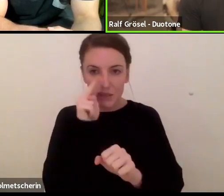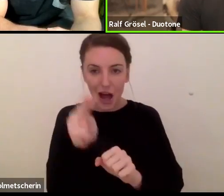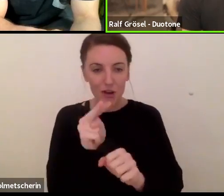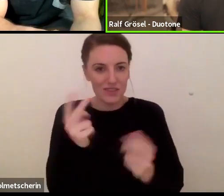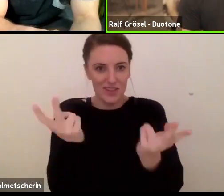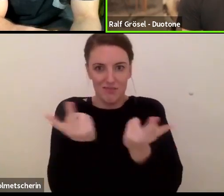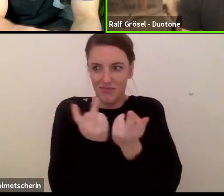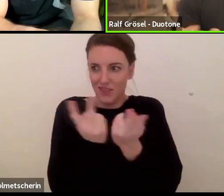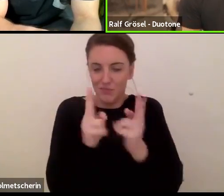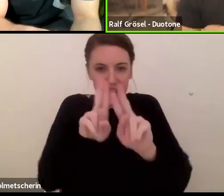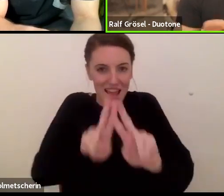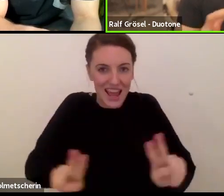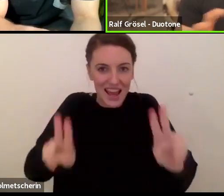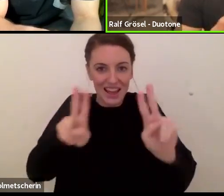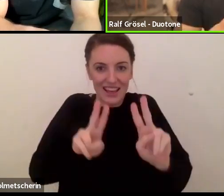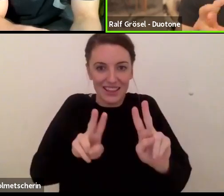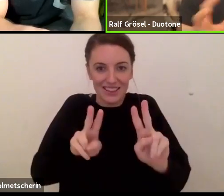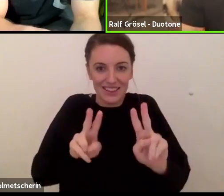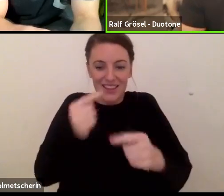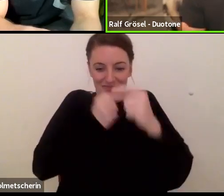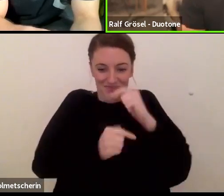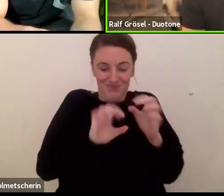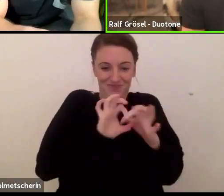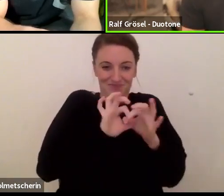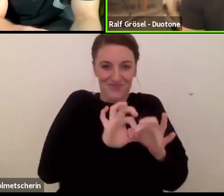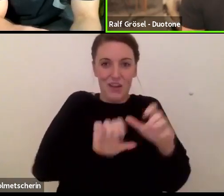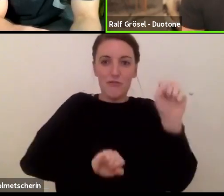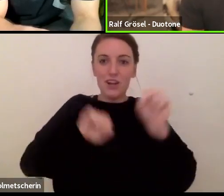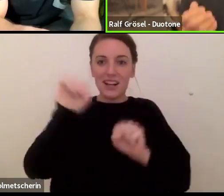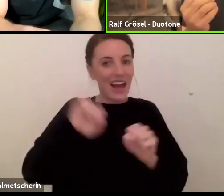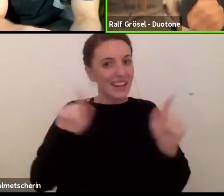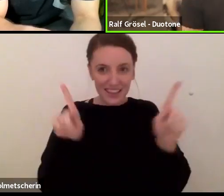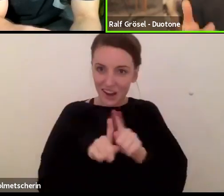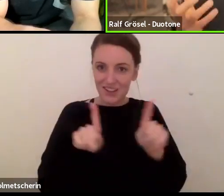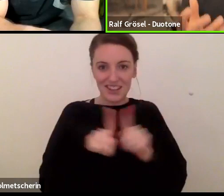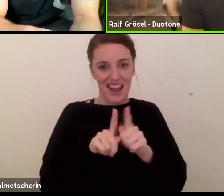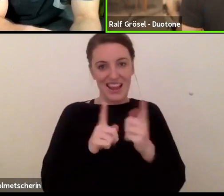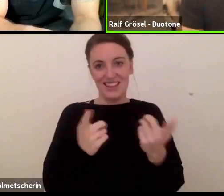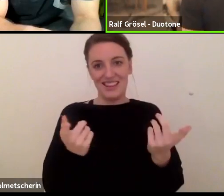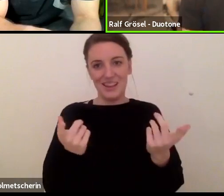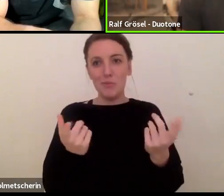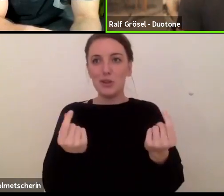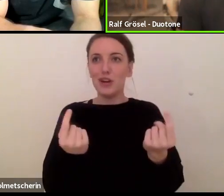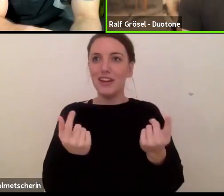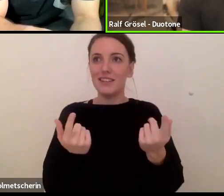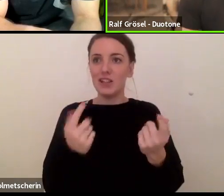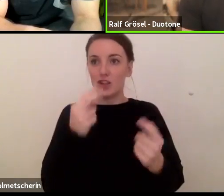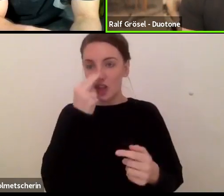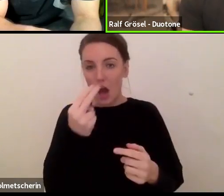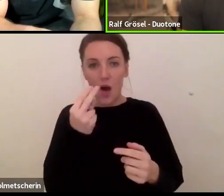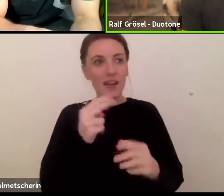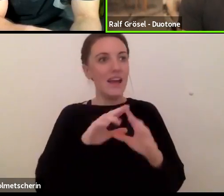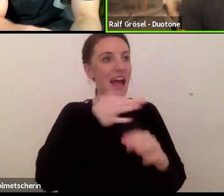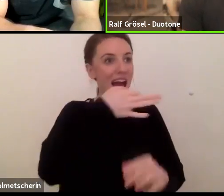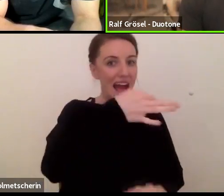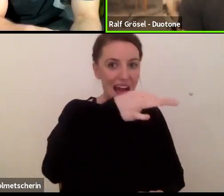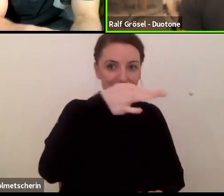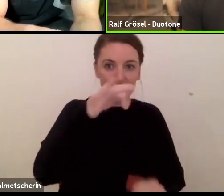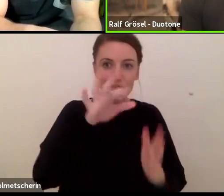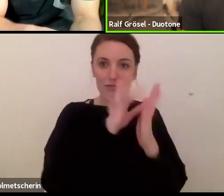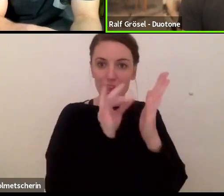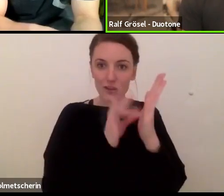Und in Summe ist es immer, musst du das ganze Ding rund machen. Wirklich die Summe der Einzelfaktoren, das Ganze rund machen.